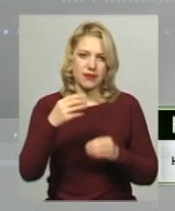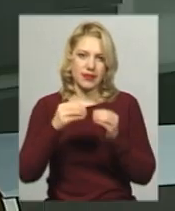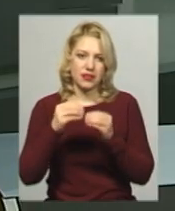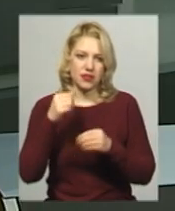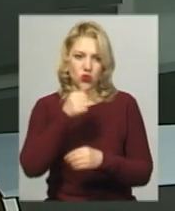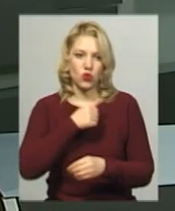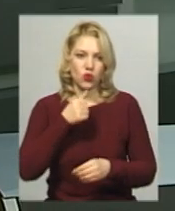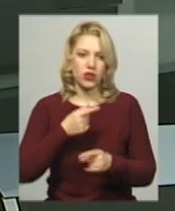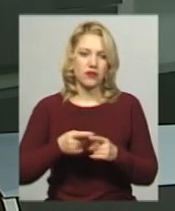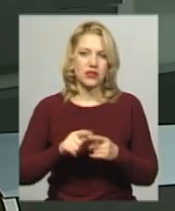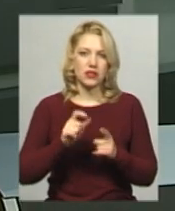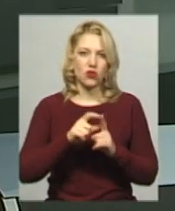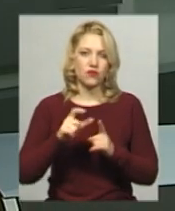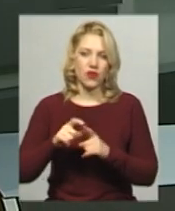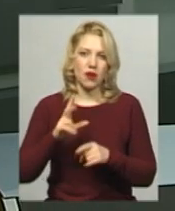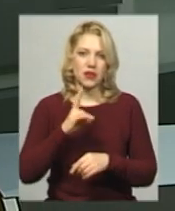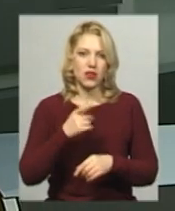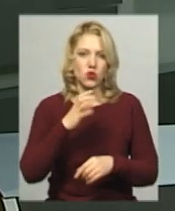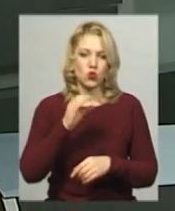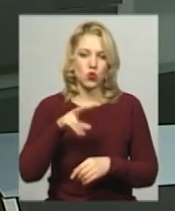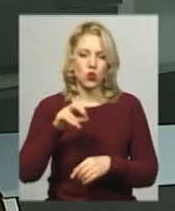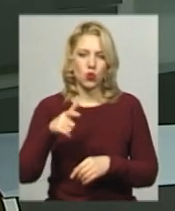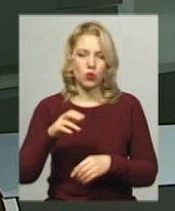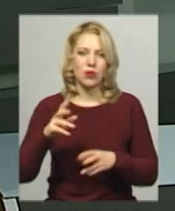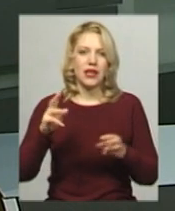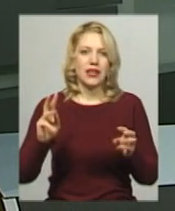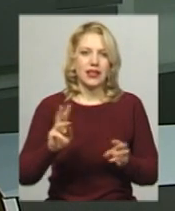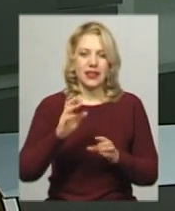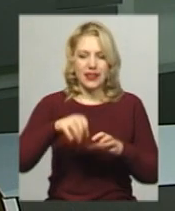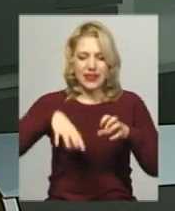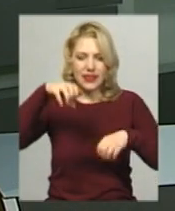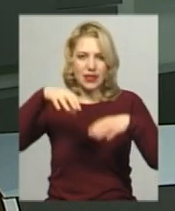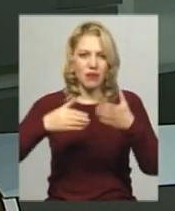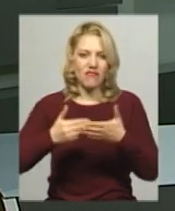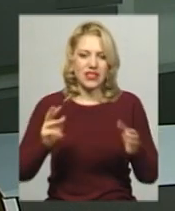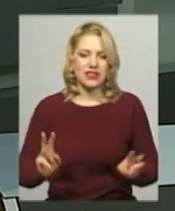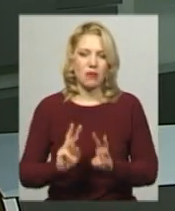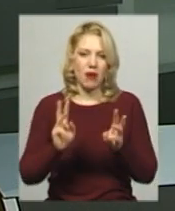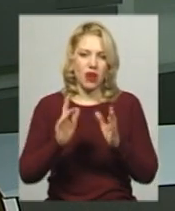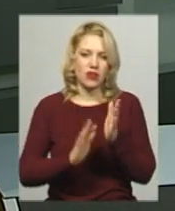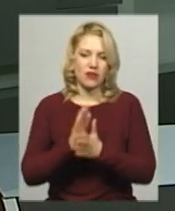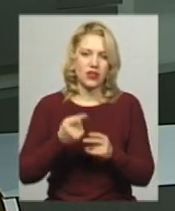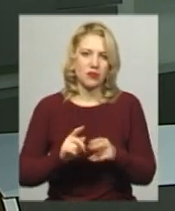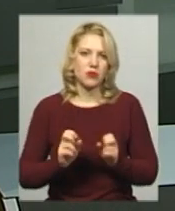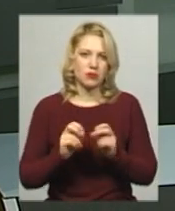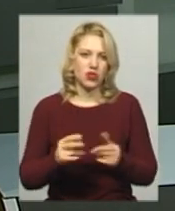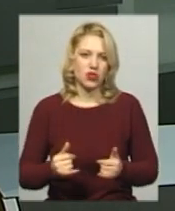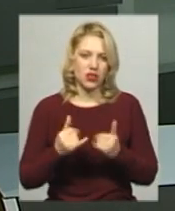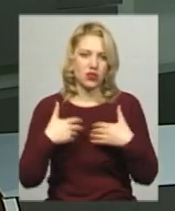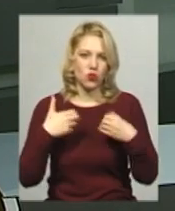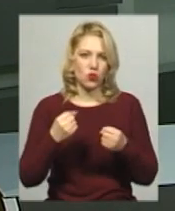За словами Наталії Солугуб, дим від спалювання трави небезпечний для здоров'я людини та тварин.